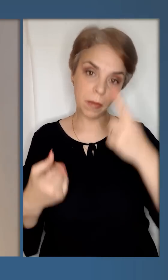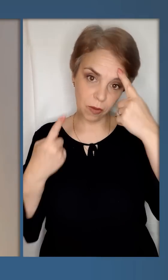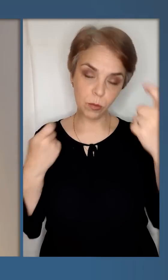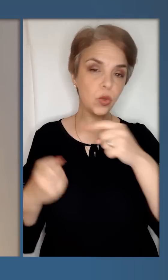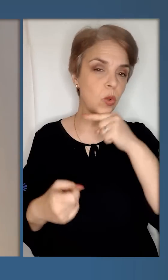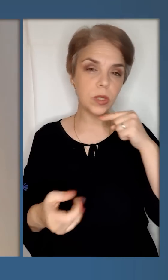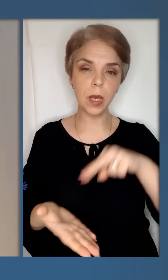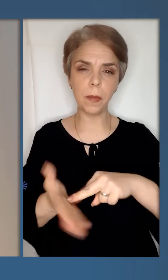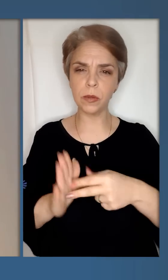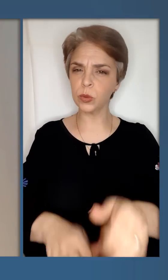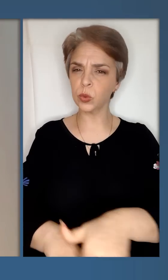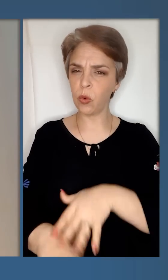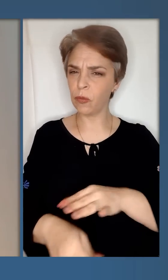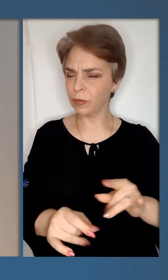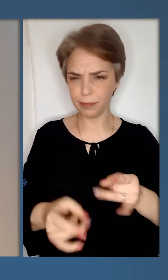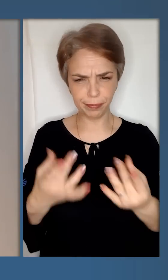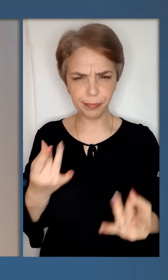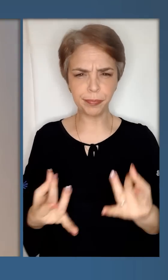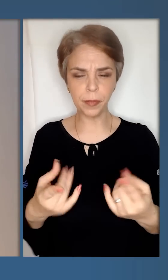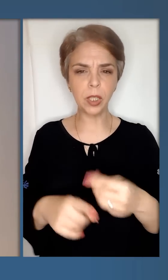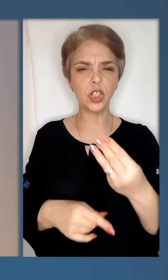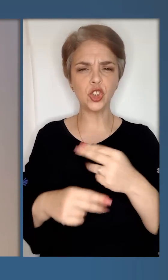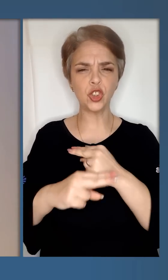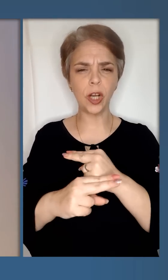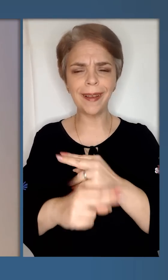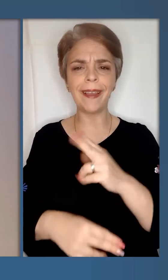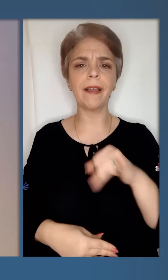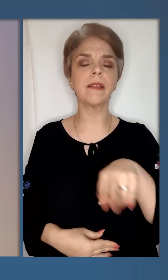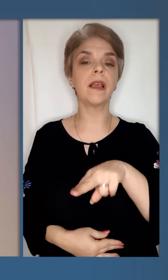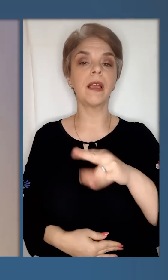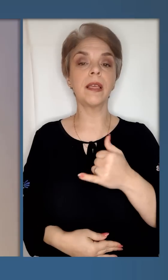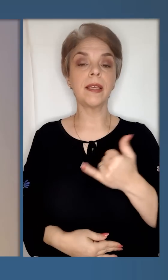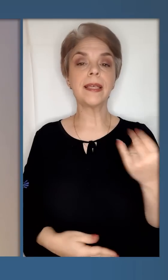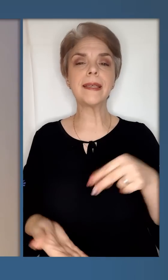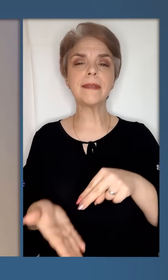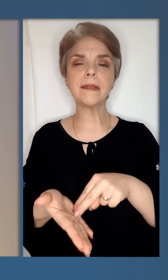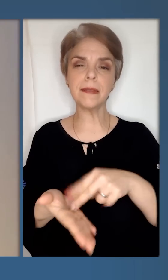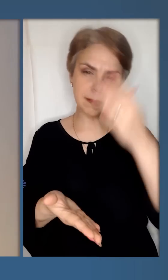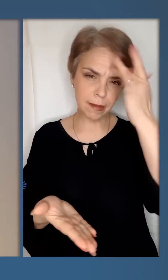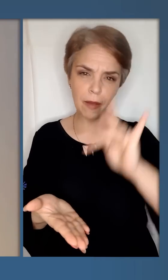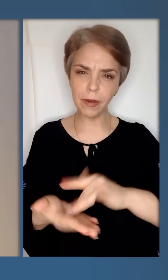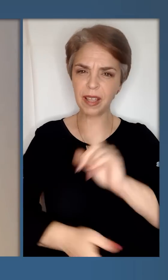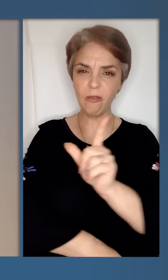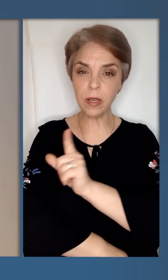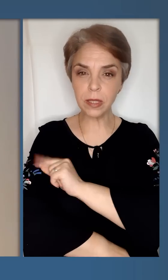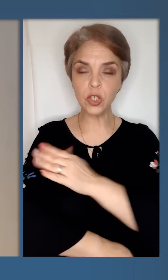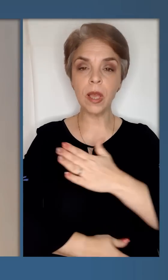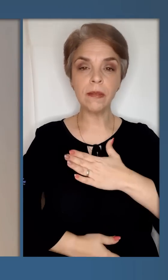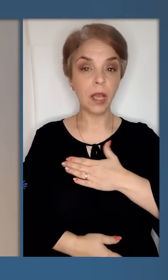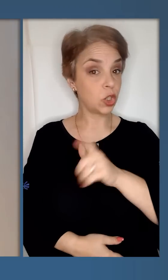інформацію, що Росія планує тривалу атаку, а також ахедми. Її ставка може бути на виснаження